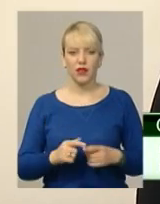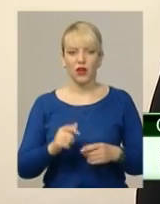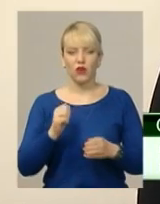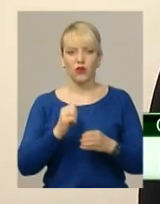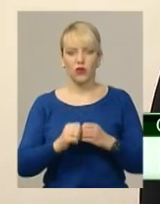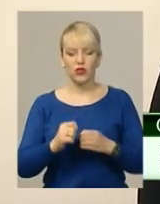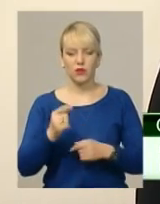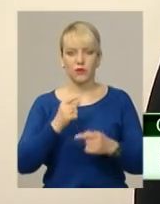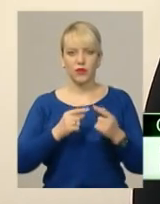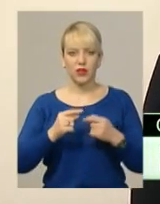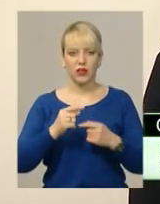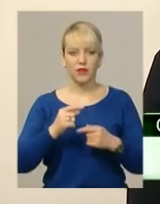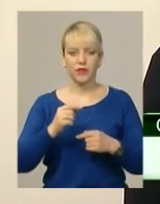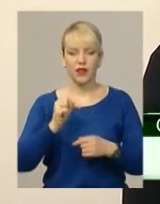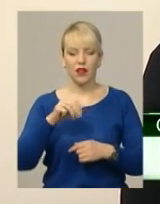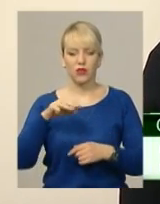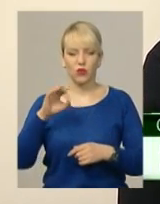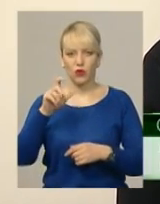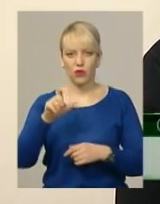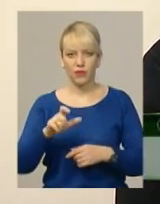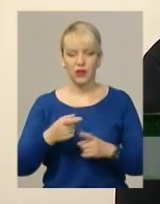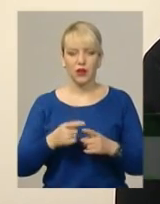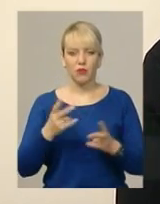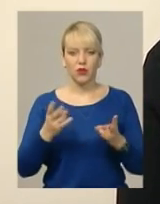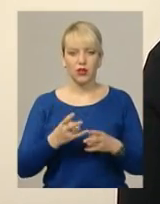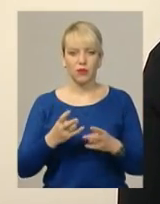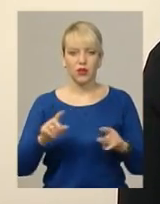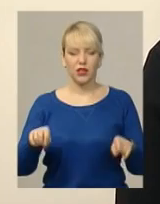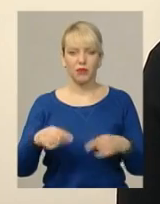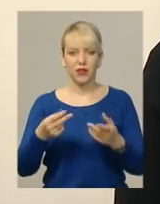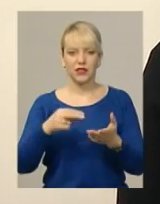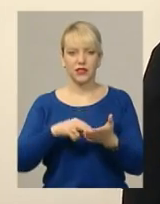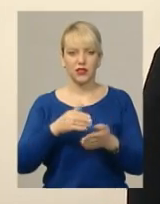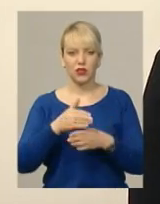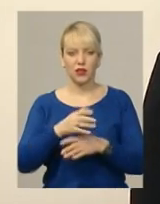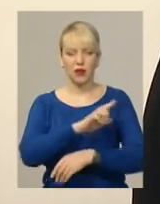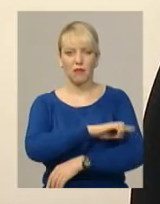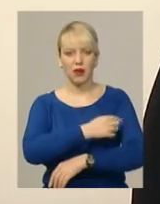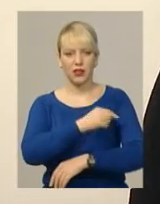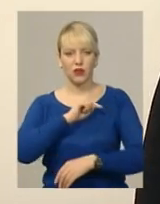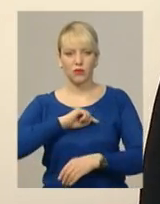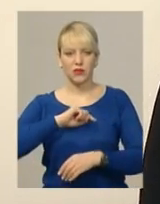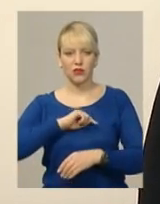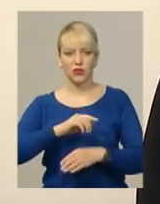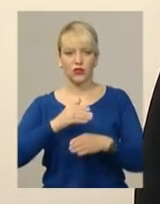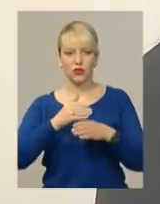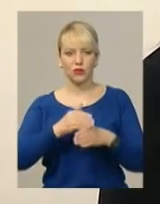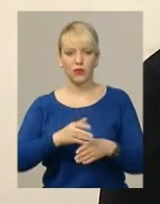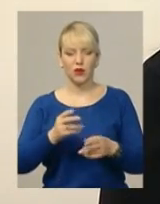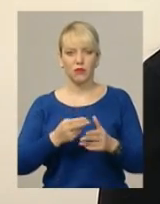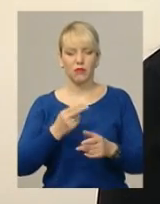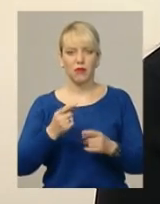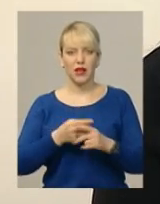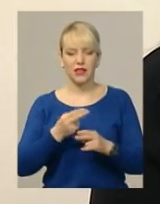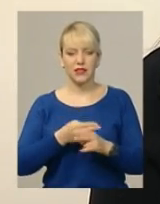АТО, близько 50 тисяч, він потребує реабілітаційної допомоги, медико-психологічної без виключення. На